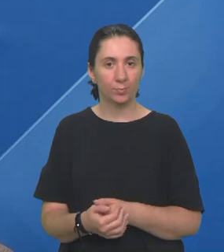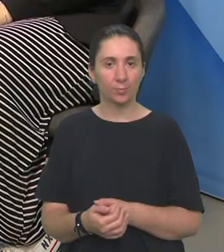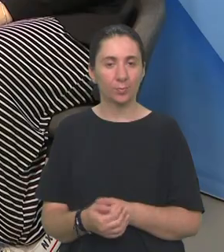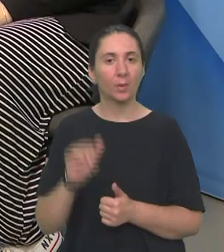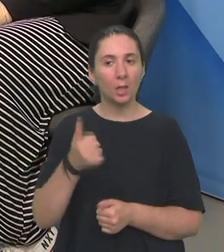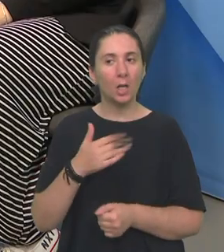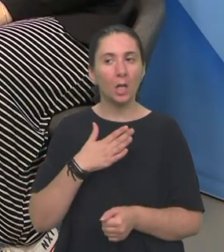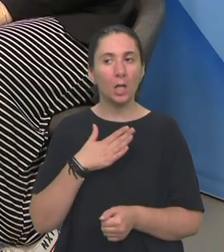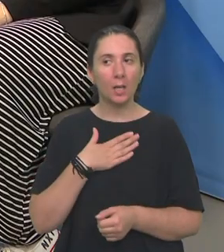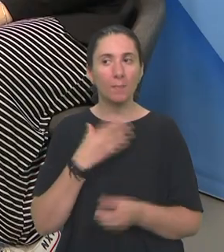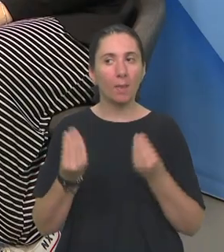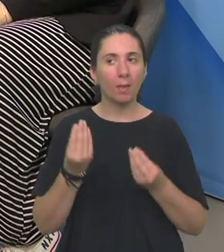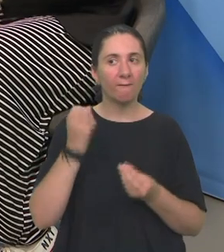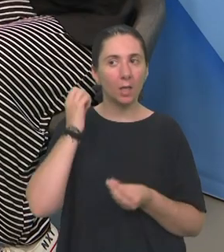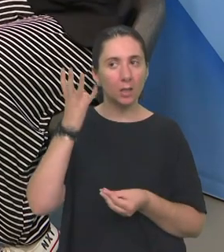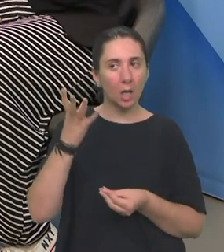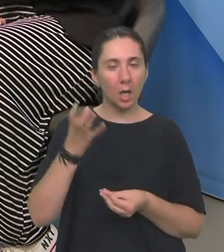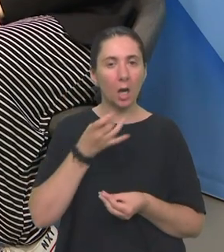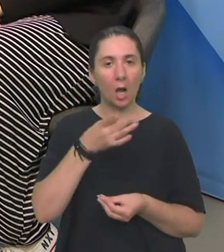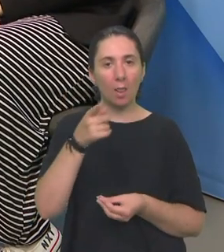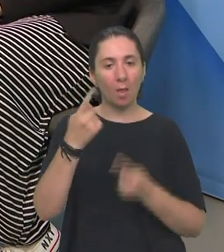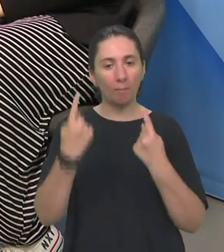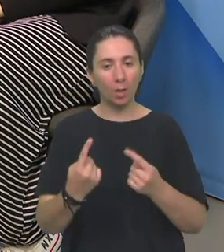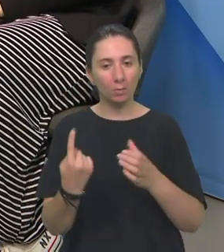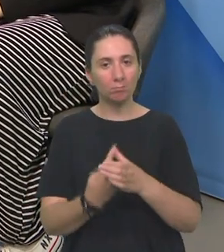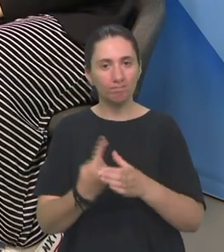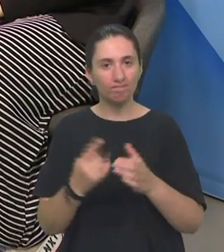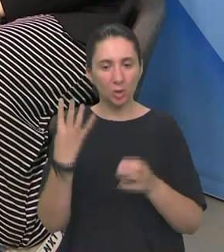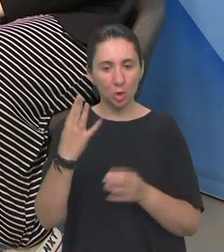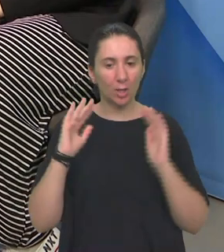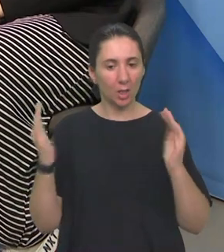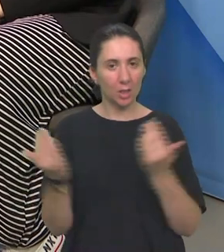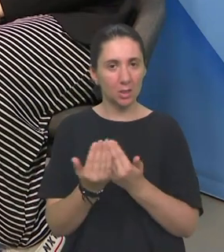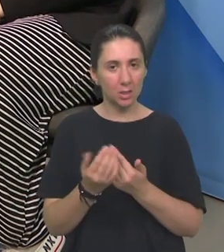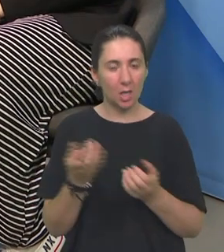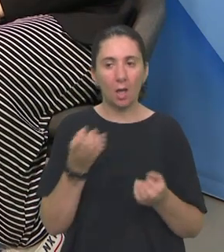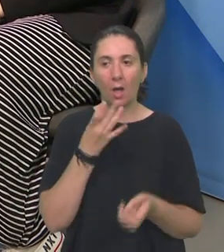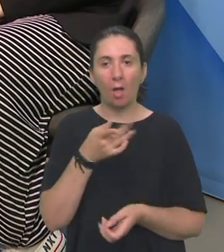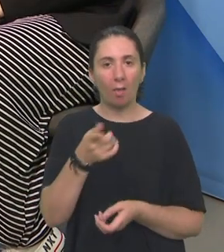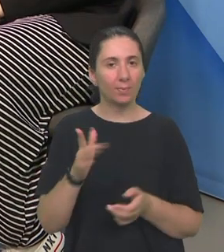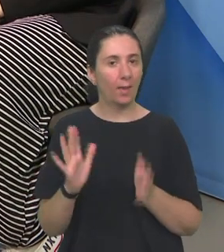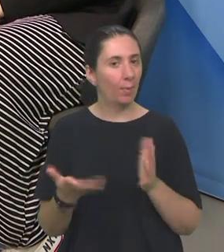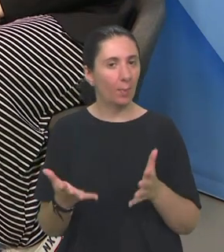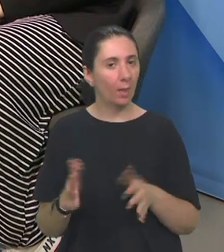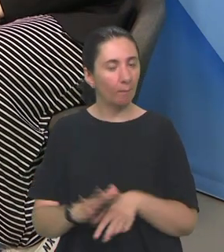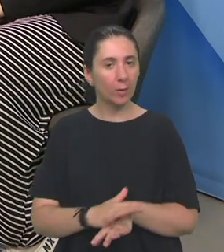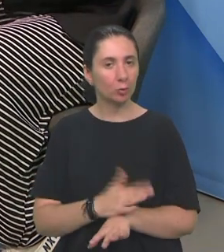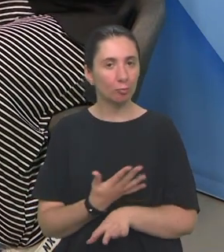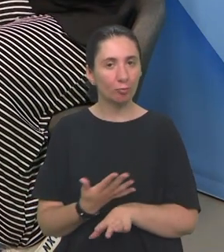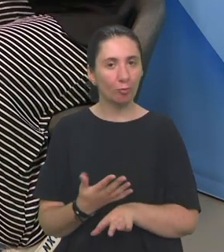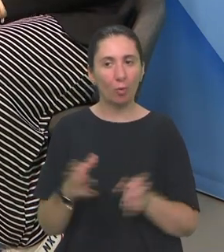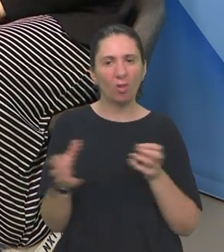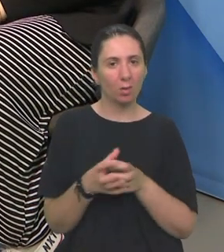Jel ima možda nekih dana kada bi, evo, najradije ostala unutar četiri zida Kad nemaš baš volje ni